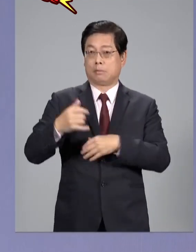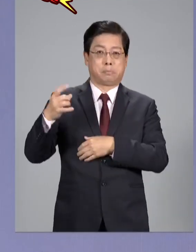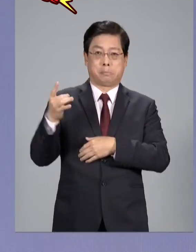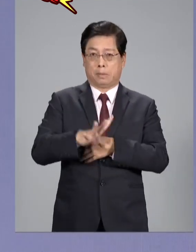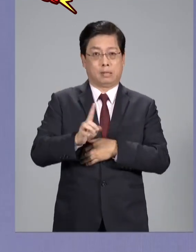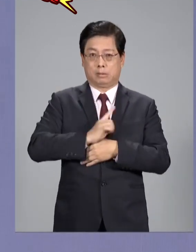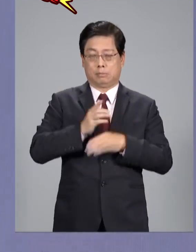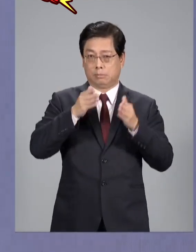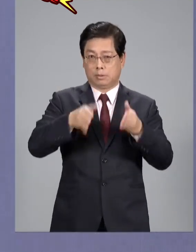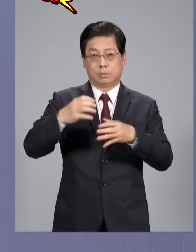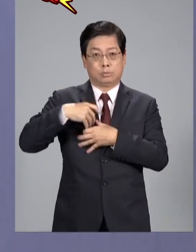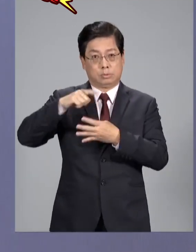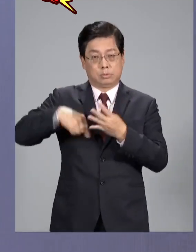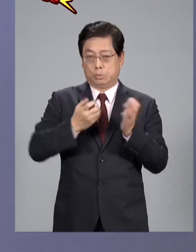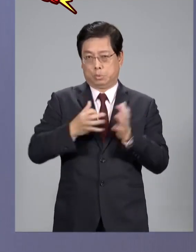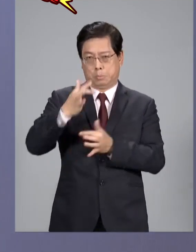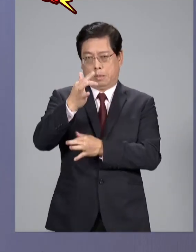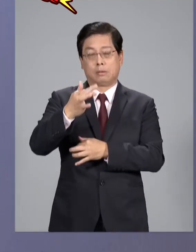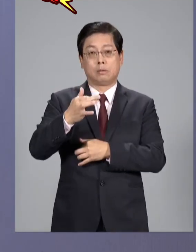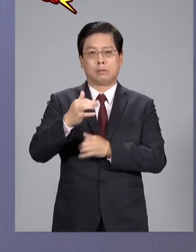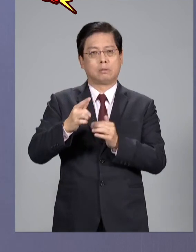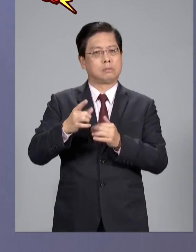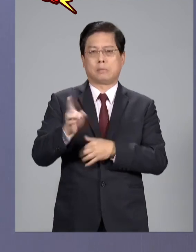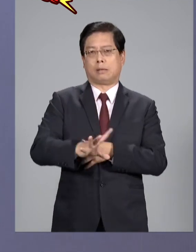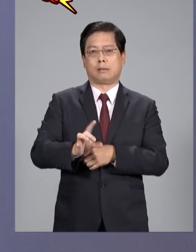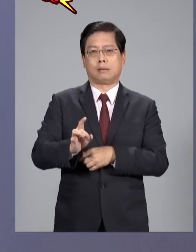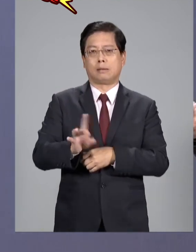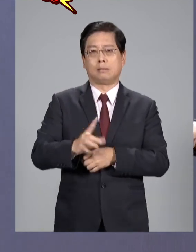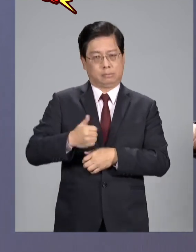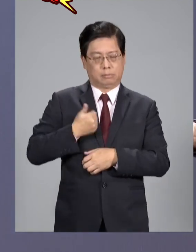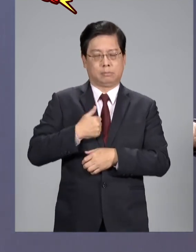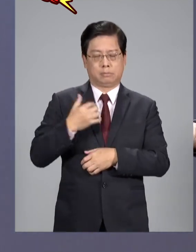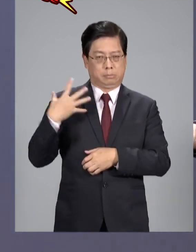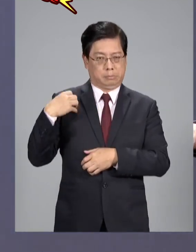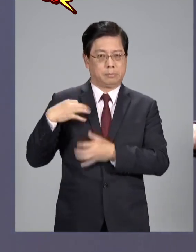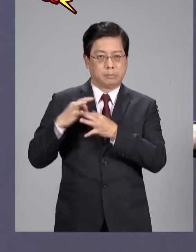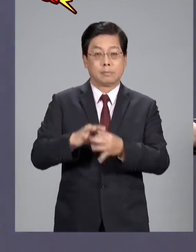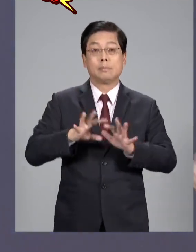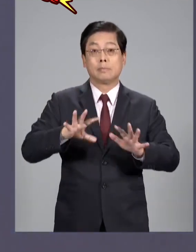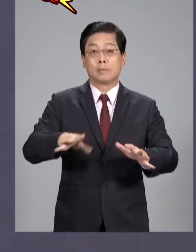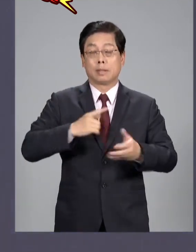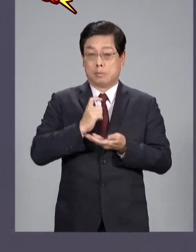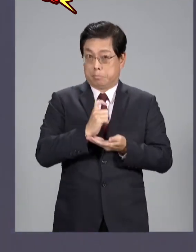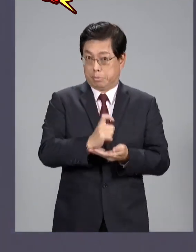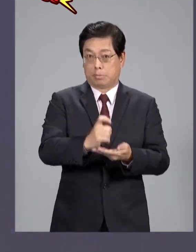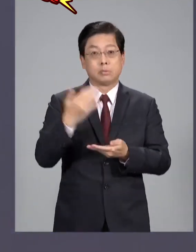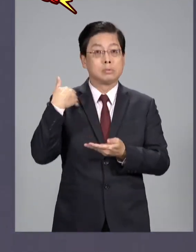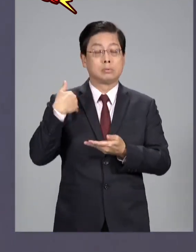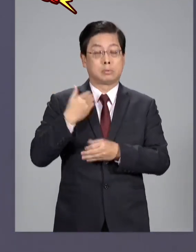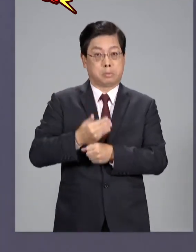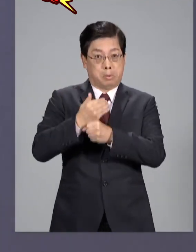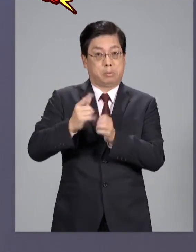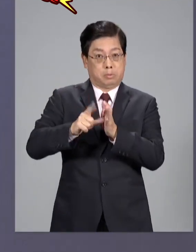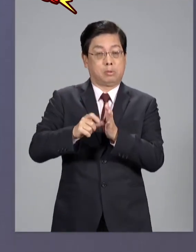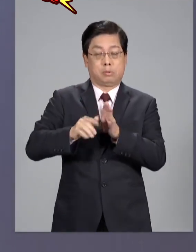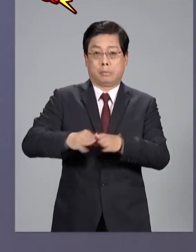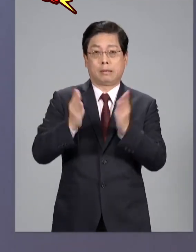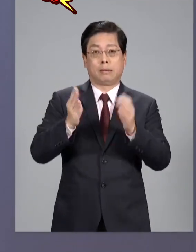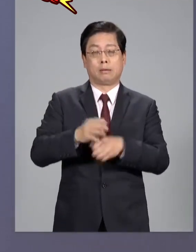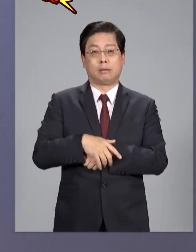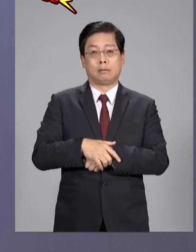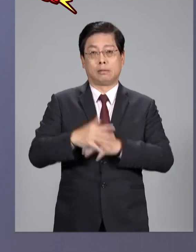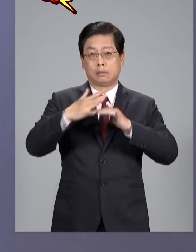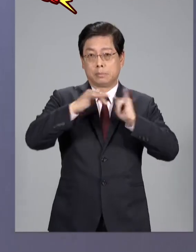放棄過軍事的準備什麼時候放棄過現在的潛艦也是滿90時候開始的啊對不對